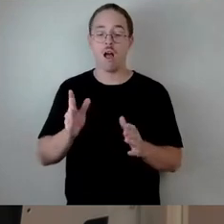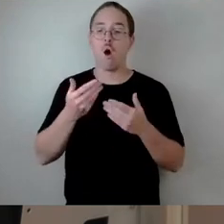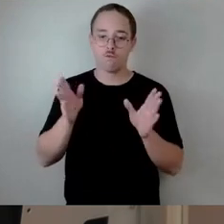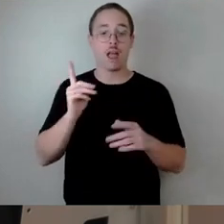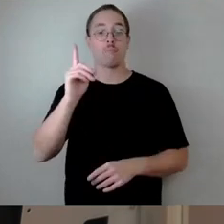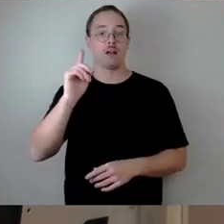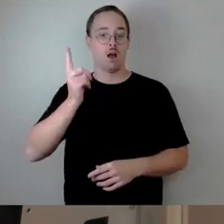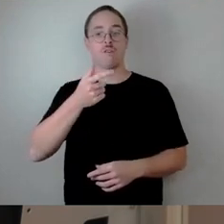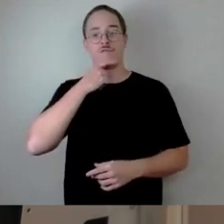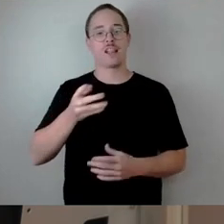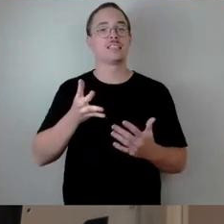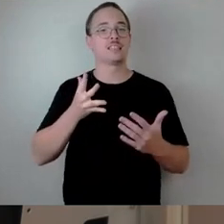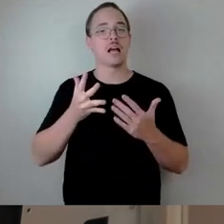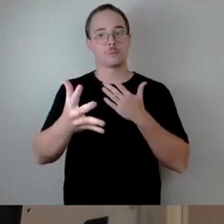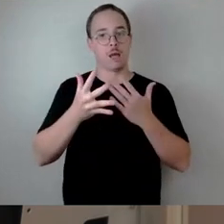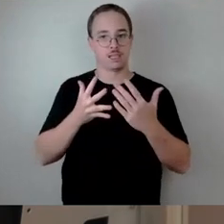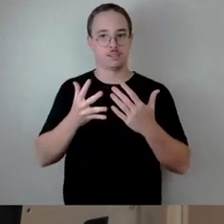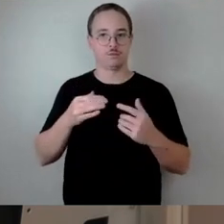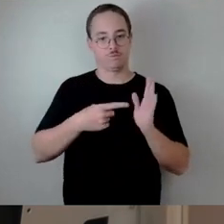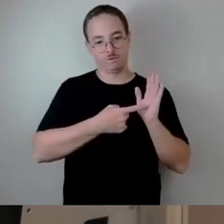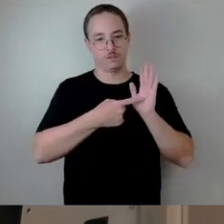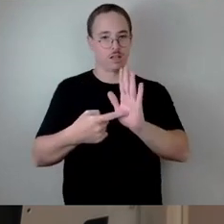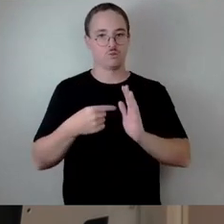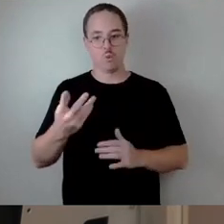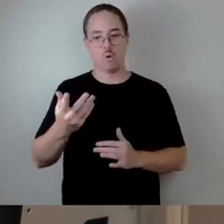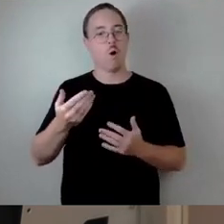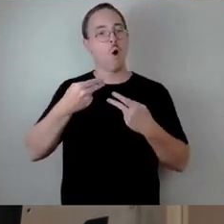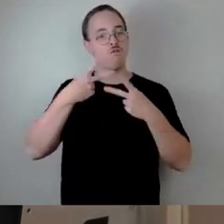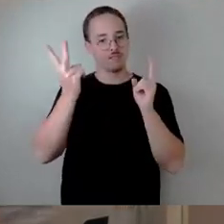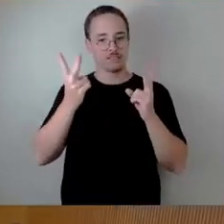nicht mehr zur Verfügung stehen werden. Vielen Dank.